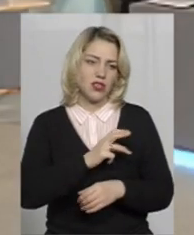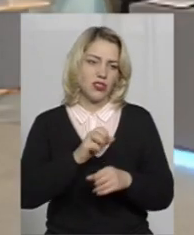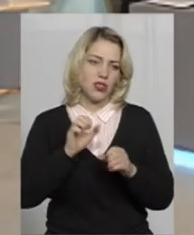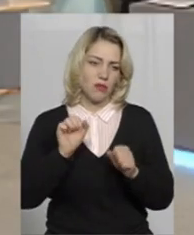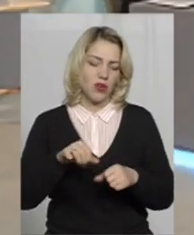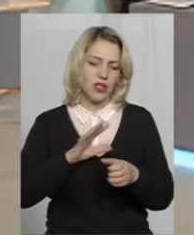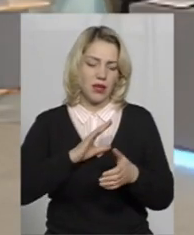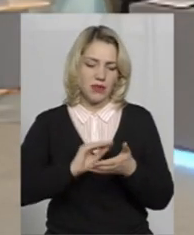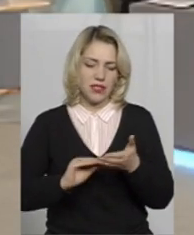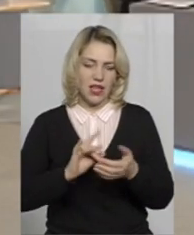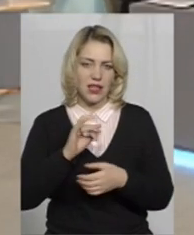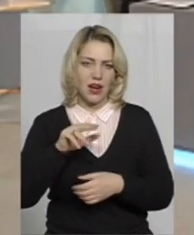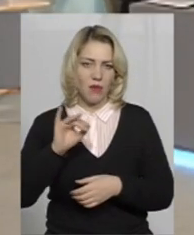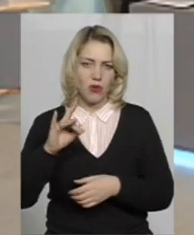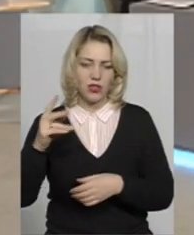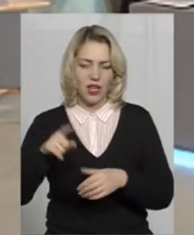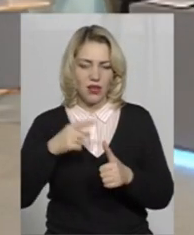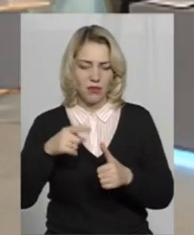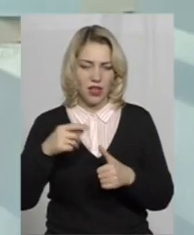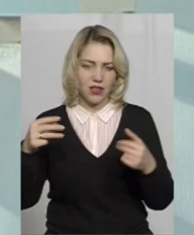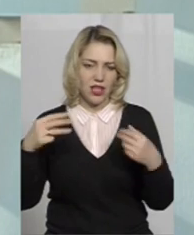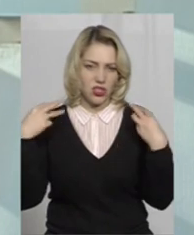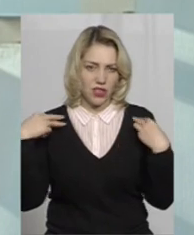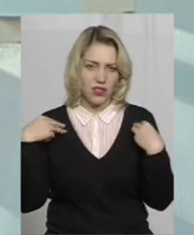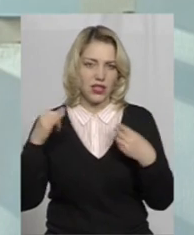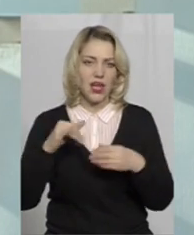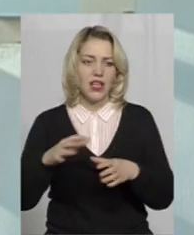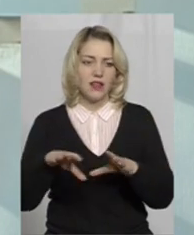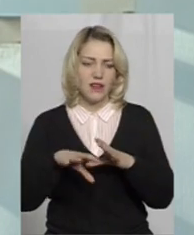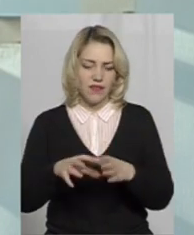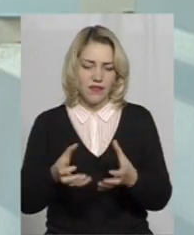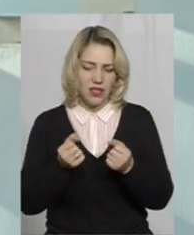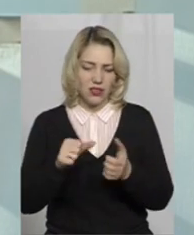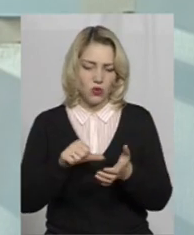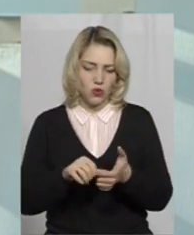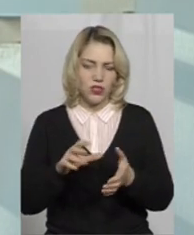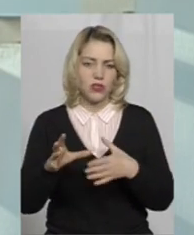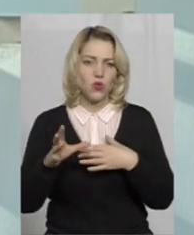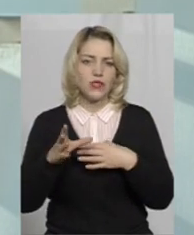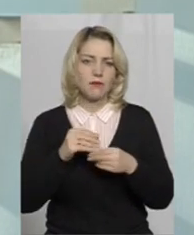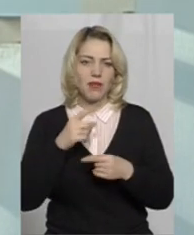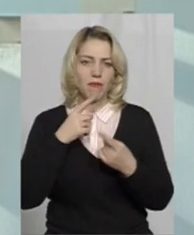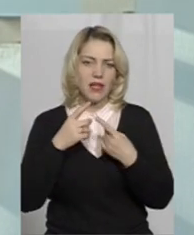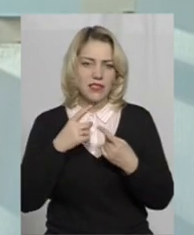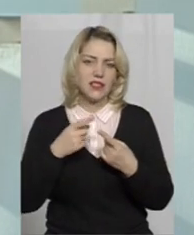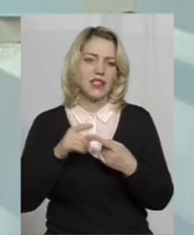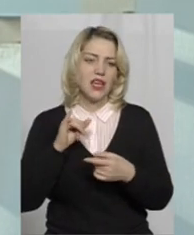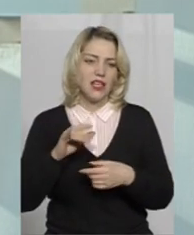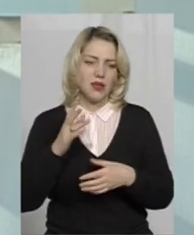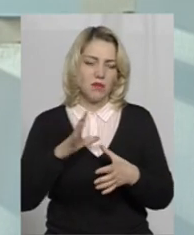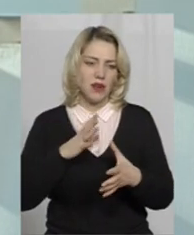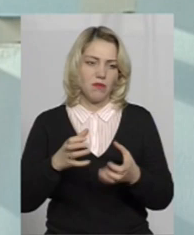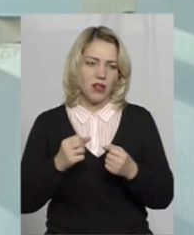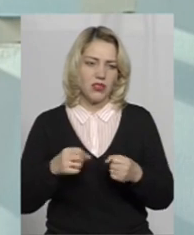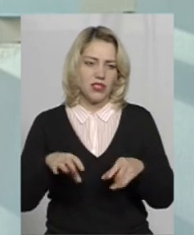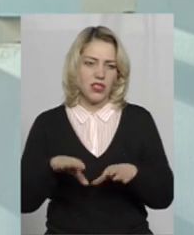написати рапорт на ім'я начальника і взяти участь у даному конкурсі. Після співбесіди приймалось рішення, хто буде працювати у